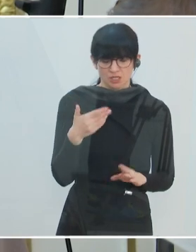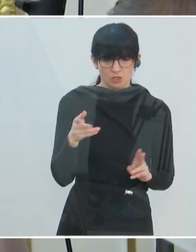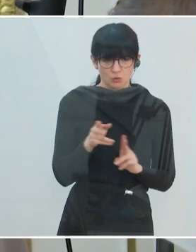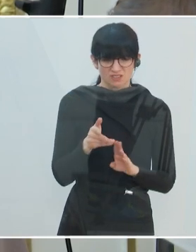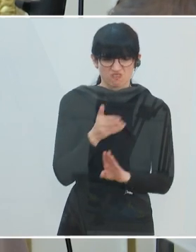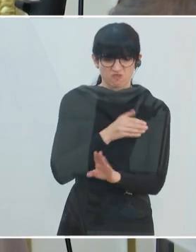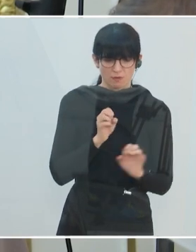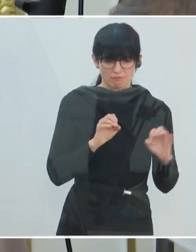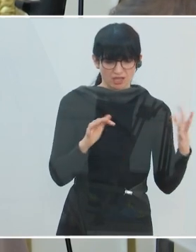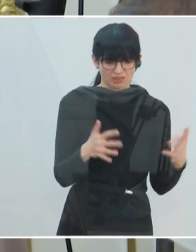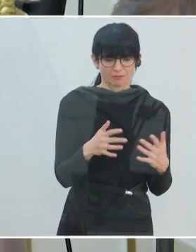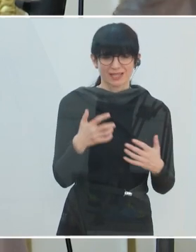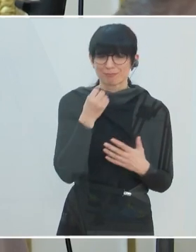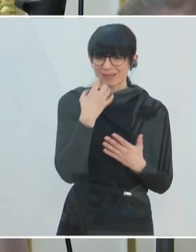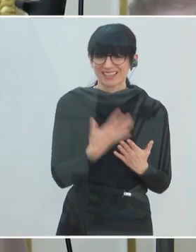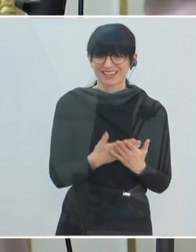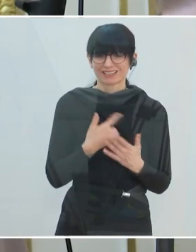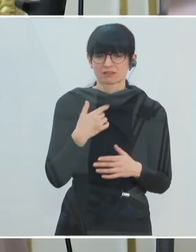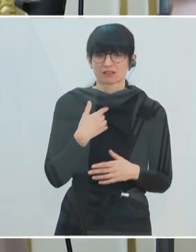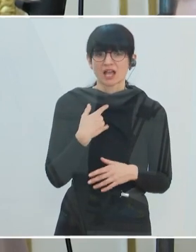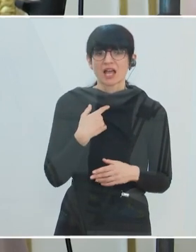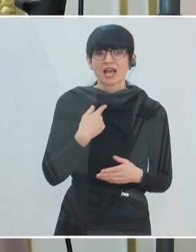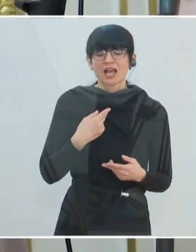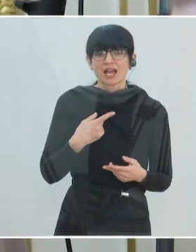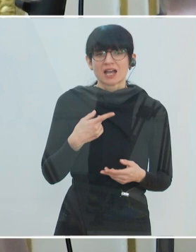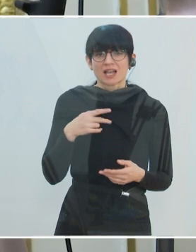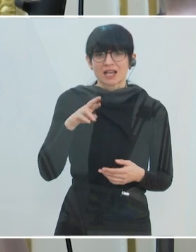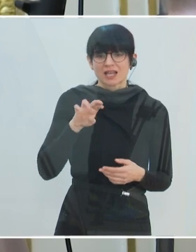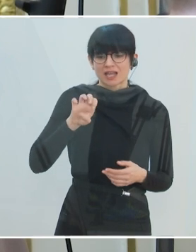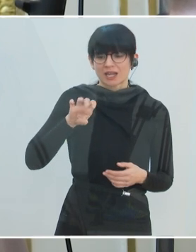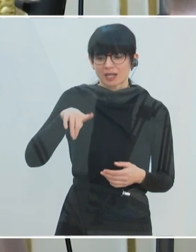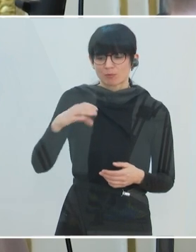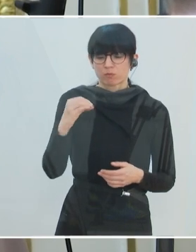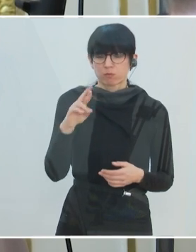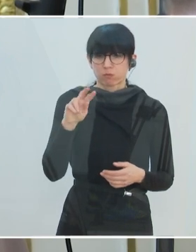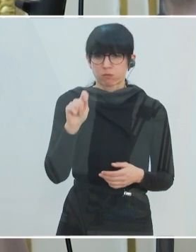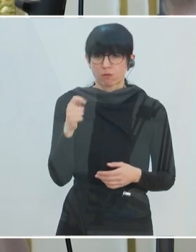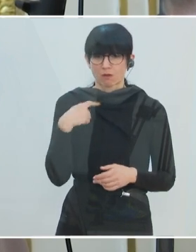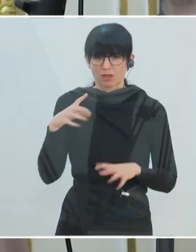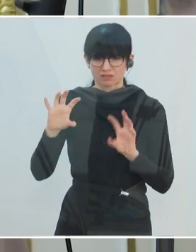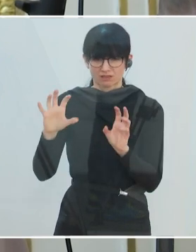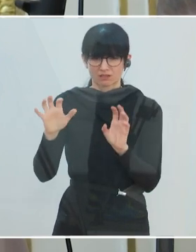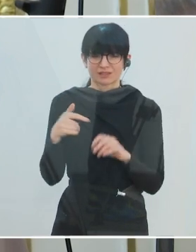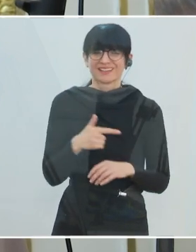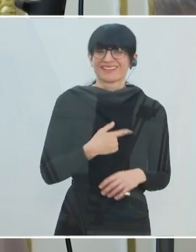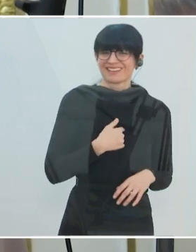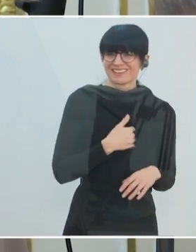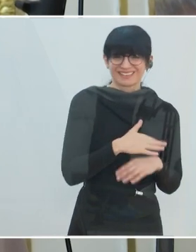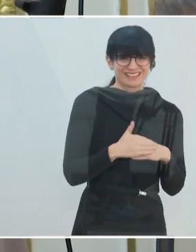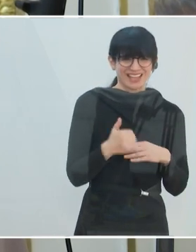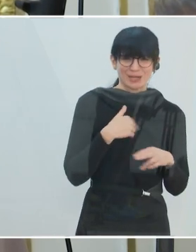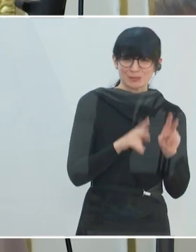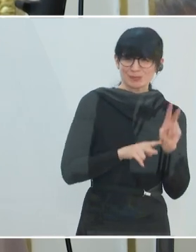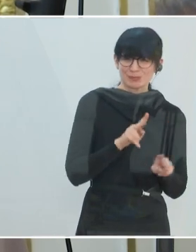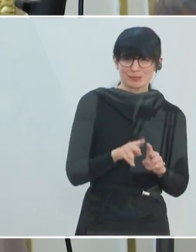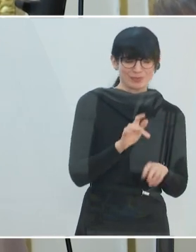an einem Bericht im Report. Sie waren auch dort, wo es ging um fehlende Therapieplätze für Kinder, zu wenig